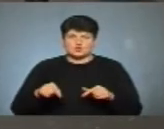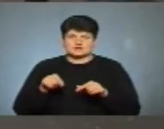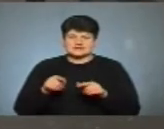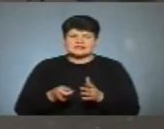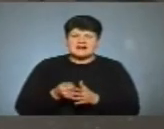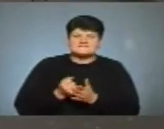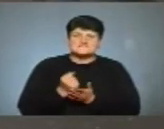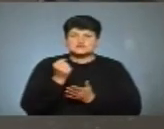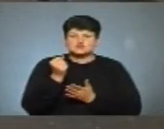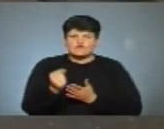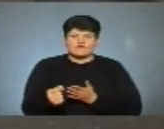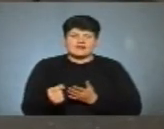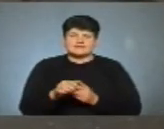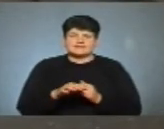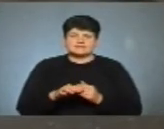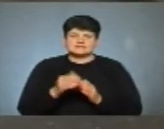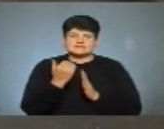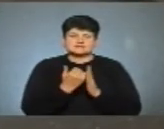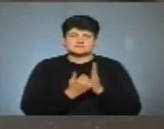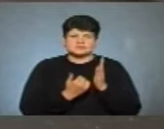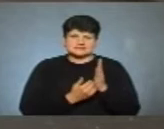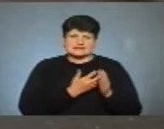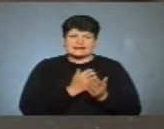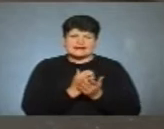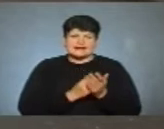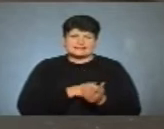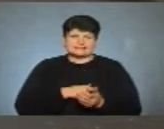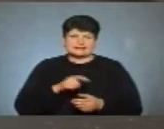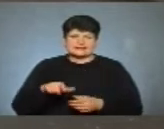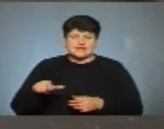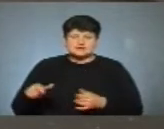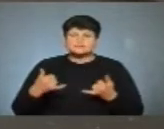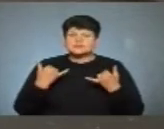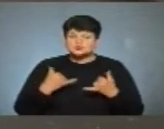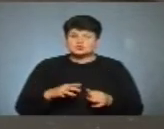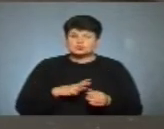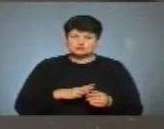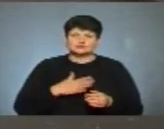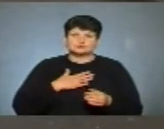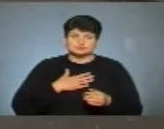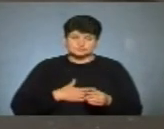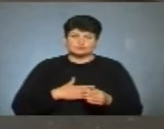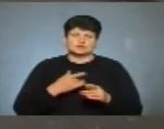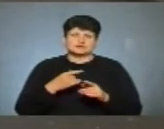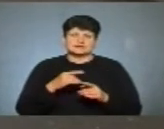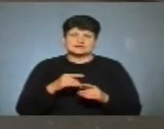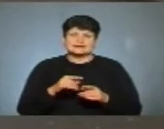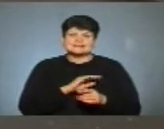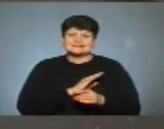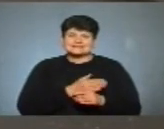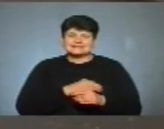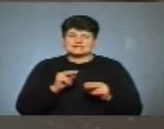висуває територіальні списки кандидатів. І сьогодні було задоволено позов Сили і Честі до Лановецької